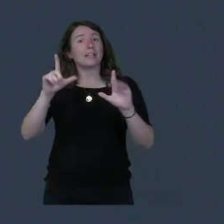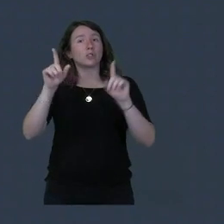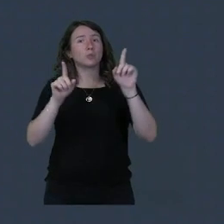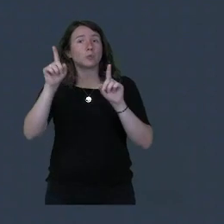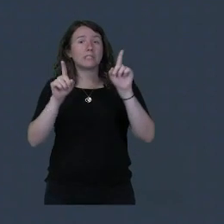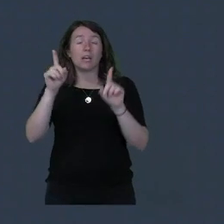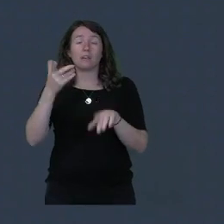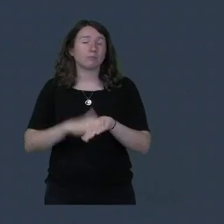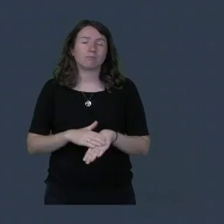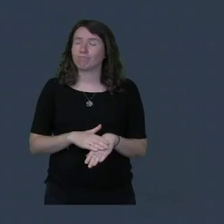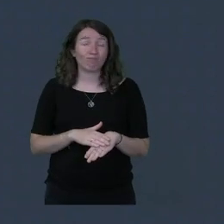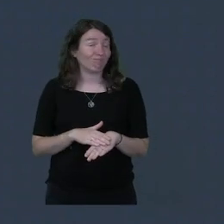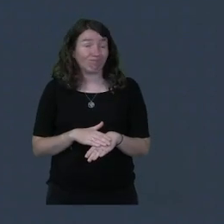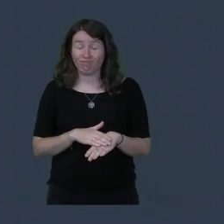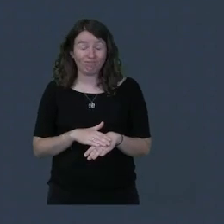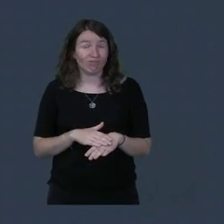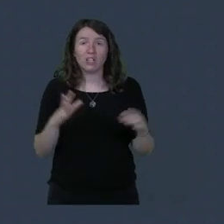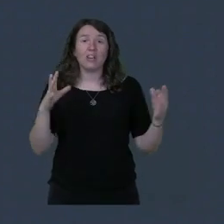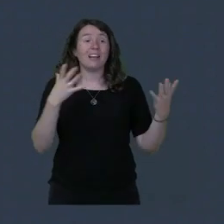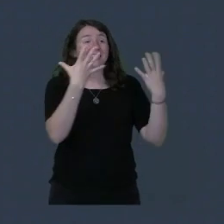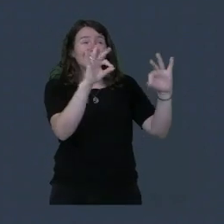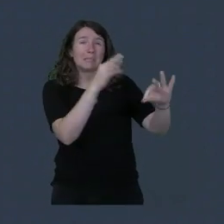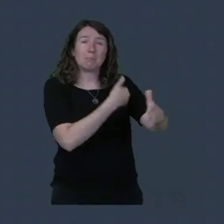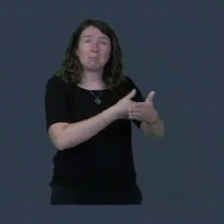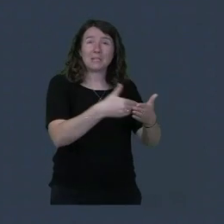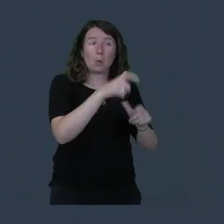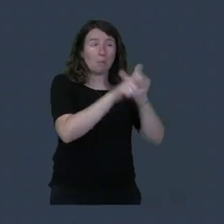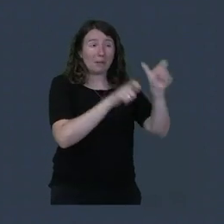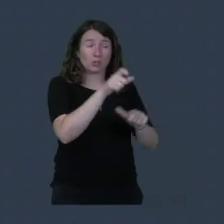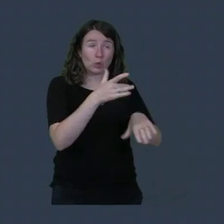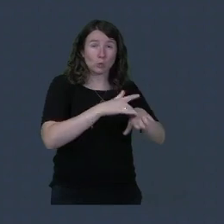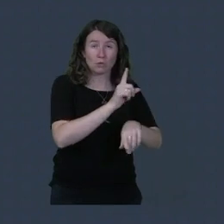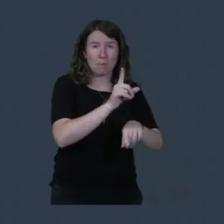le compte n'y est pas. 10 millions de salariés qui ne l'ont pas fait, c'est trop.